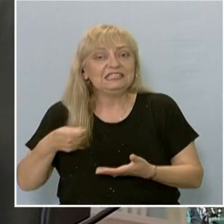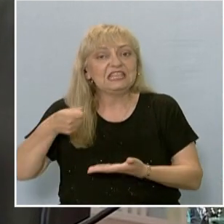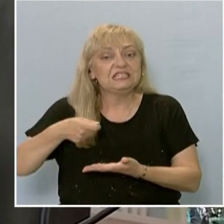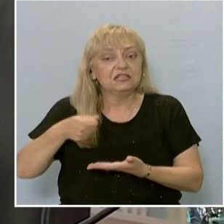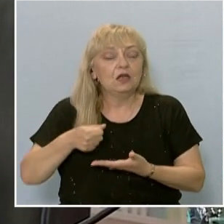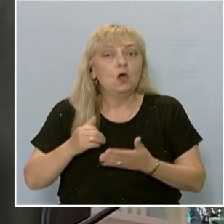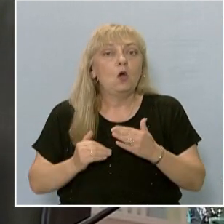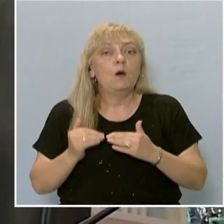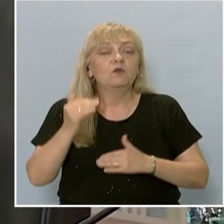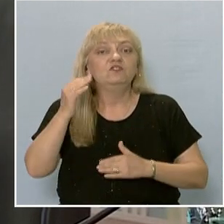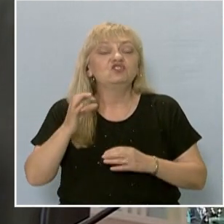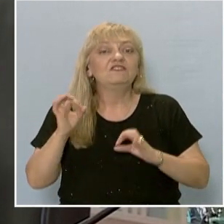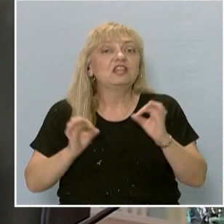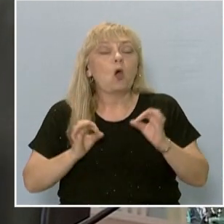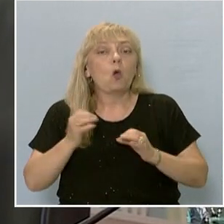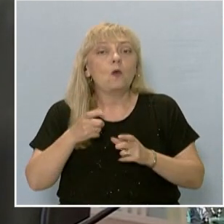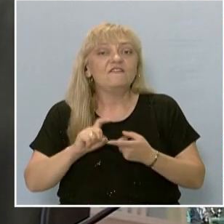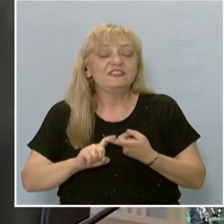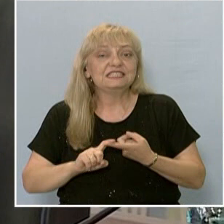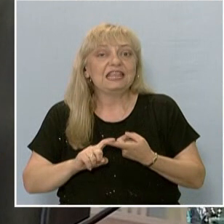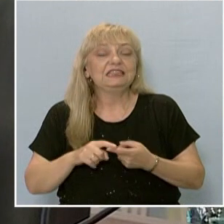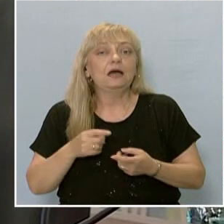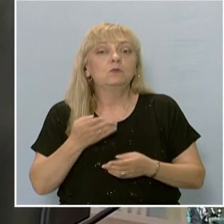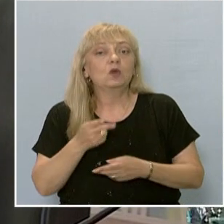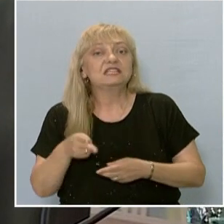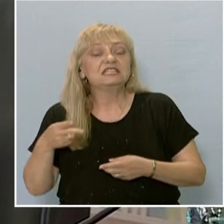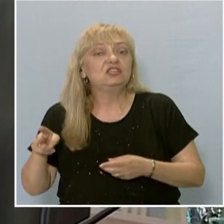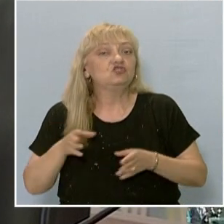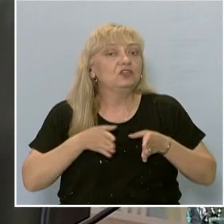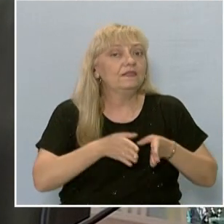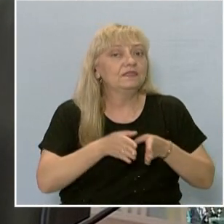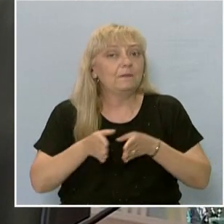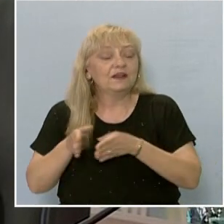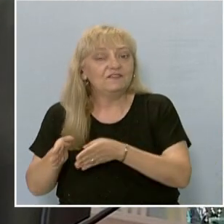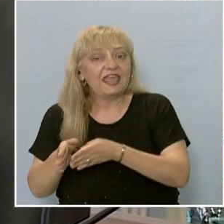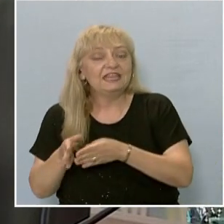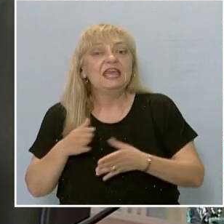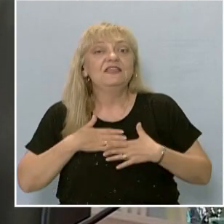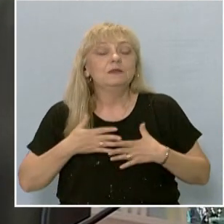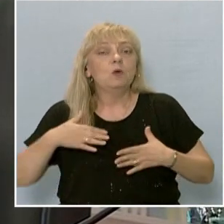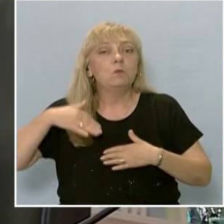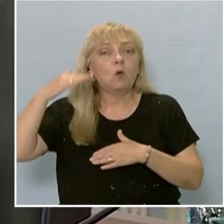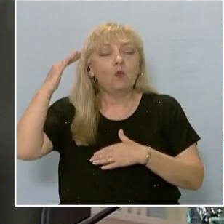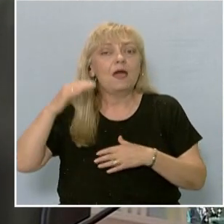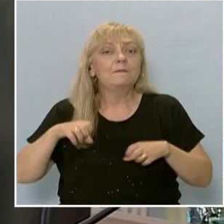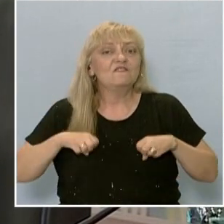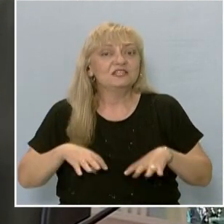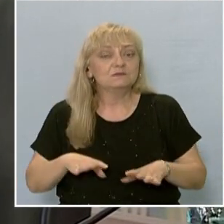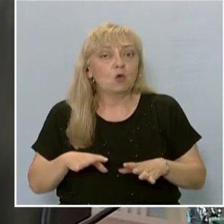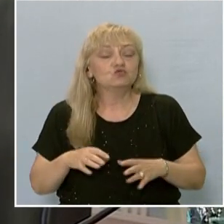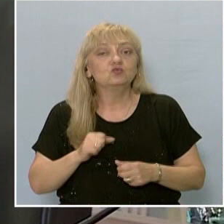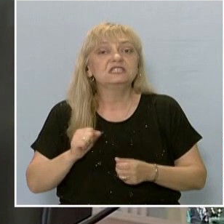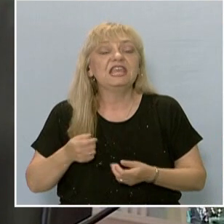коефициентите по управени професионални направления, така че да има по-голяма възможност и по-скоро по-висока издръжка за